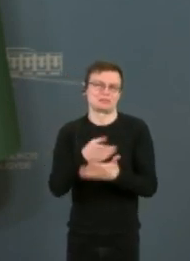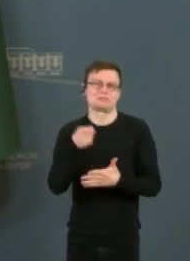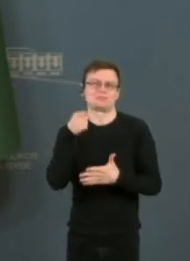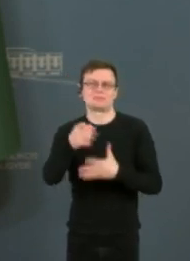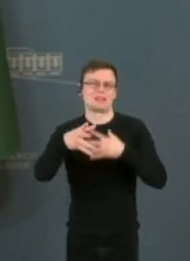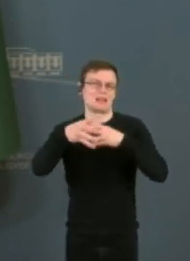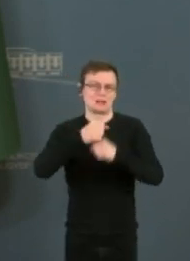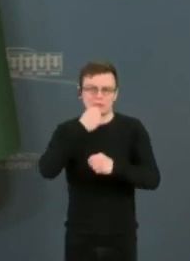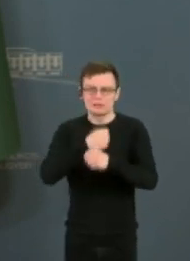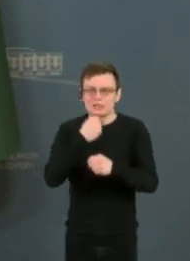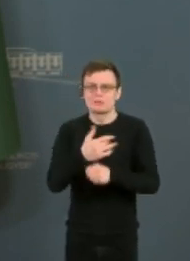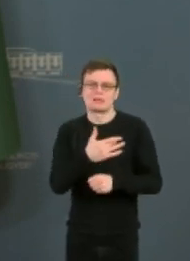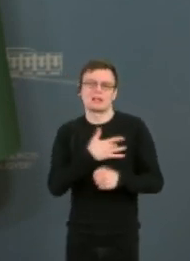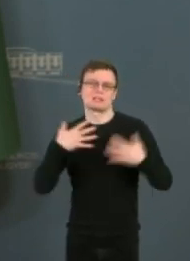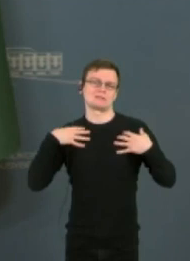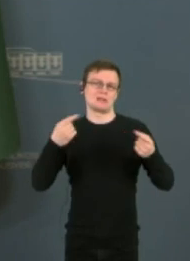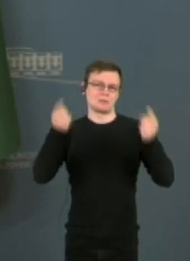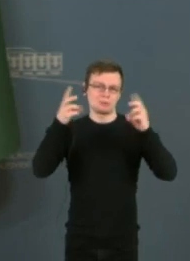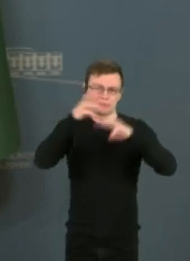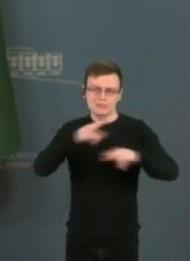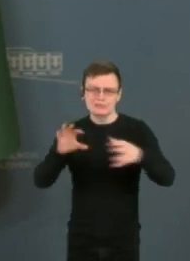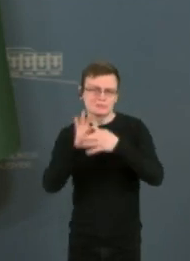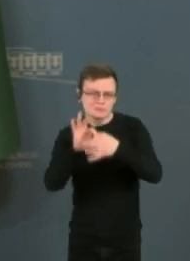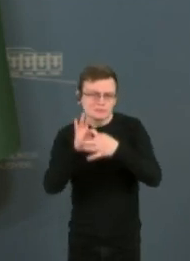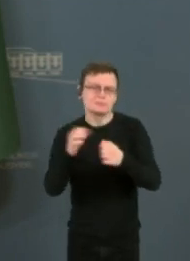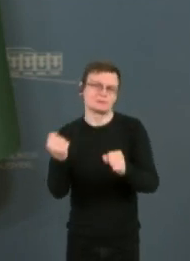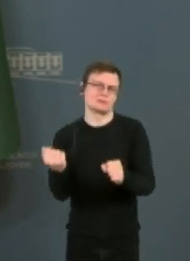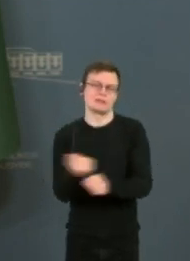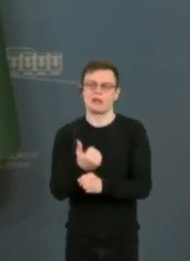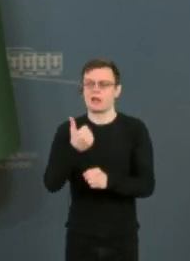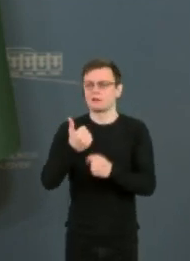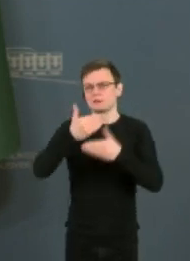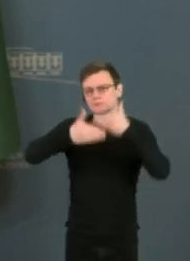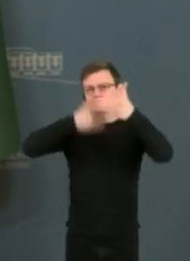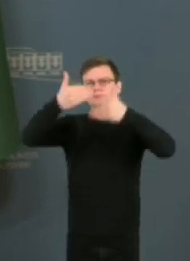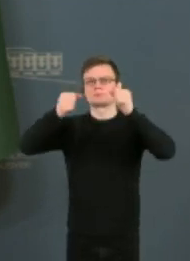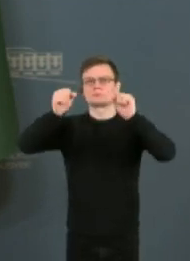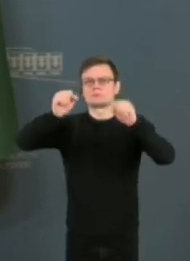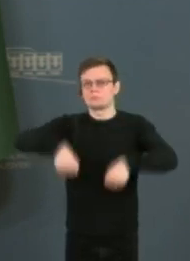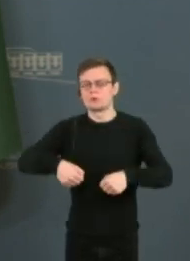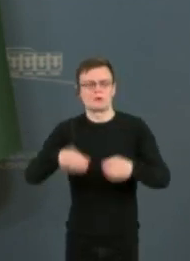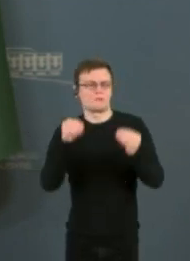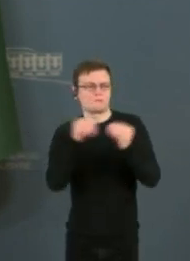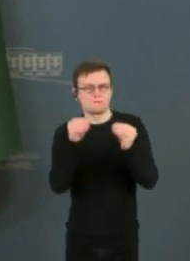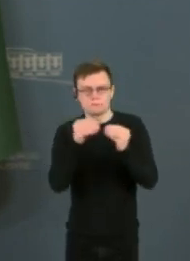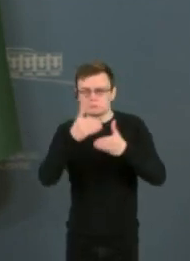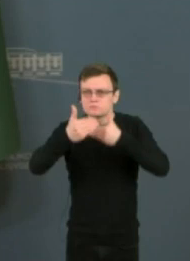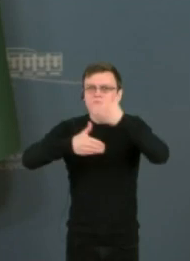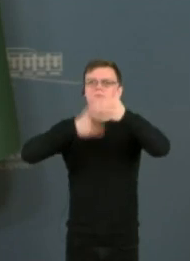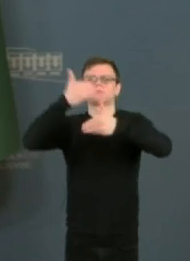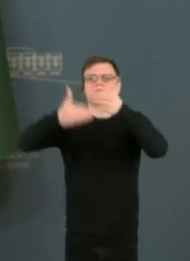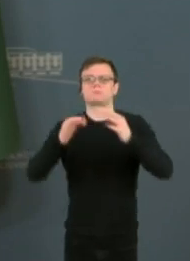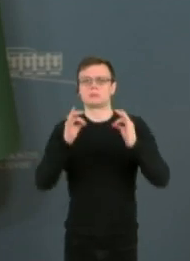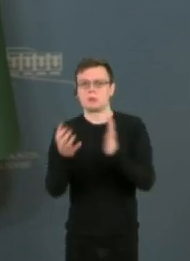ministrų lygmenių, galbūt kitų lygmenių, kad mes tikrai judėtumėm, kaip įmanoma, labiau suderintai tą pačią kryptimį, kad tiesiog